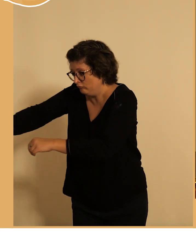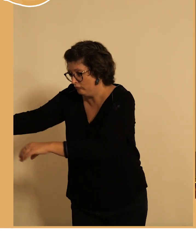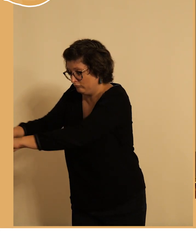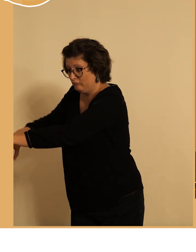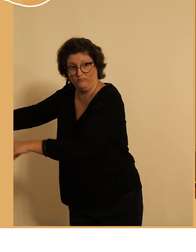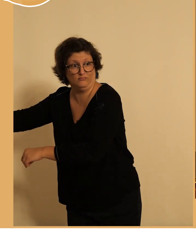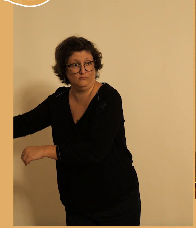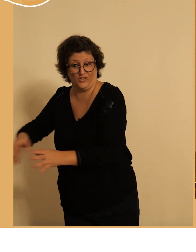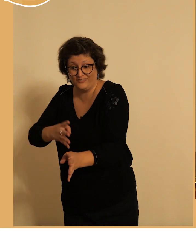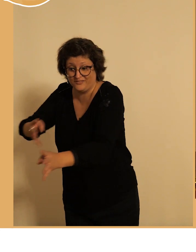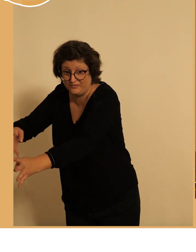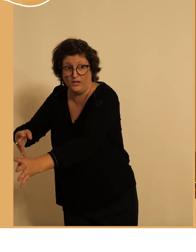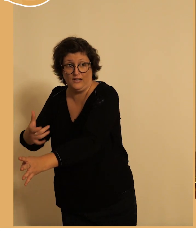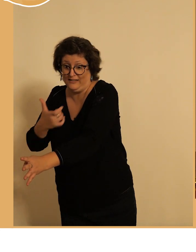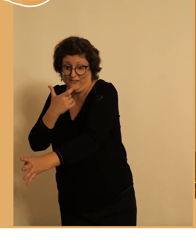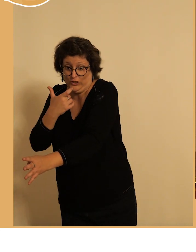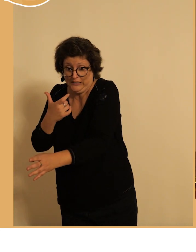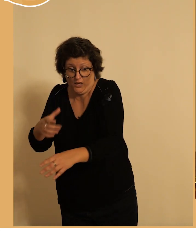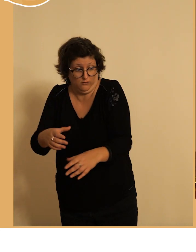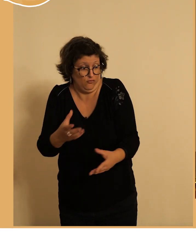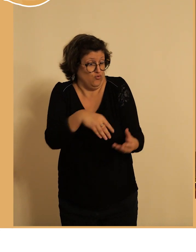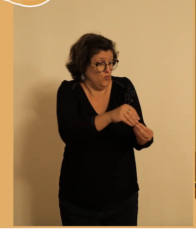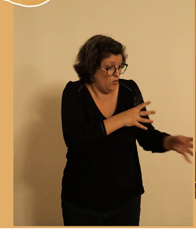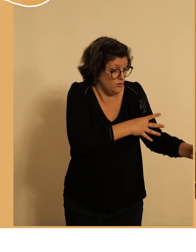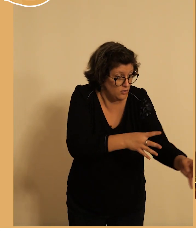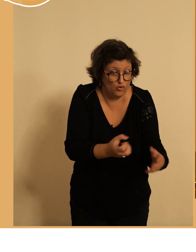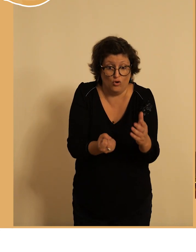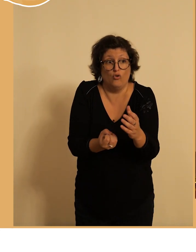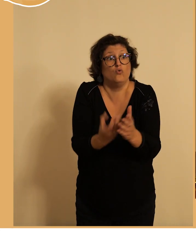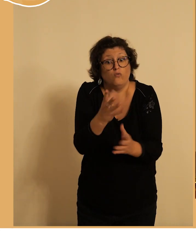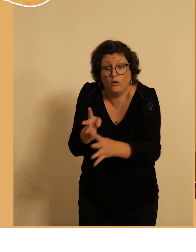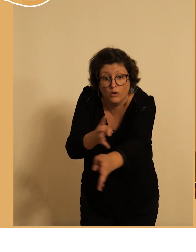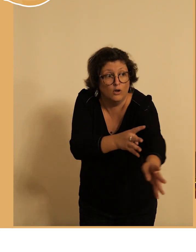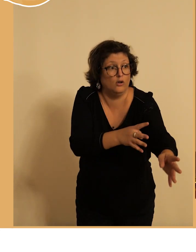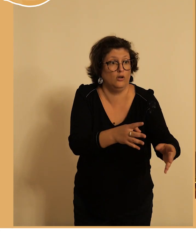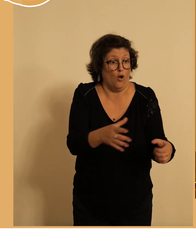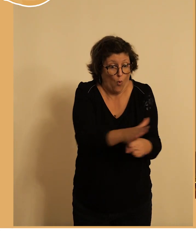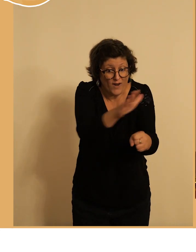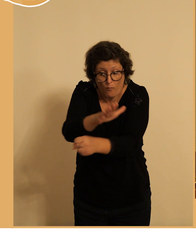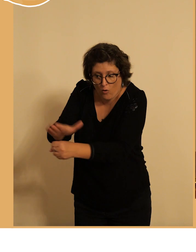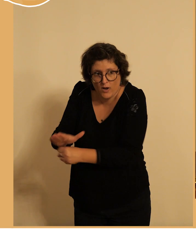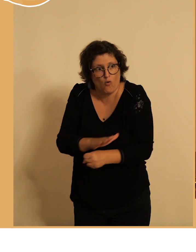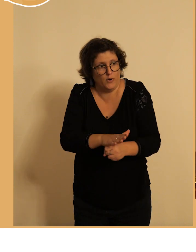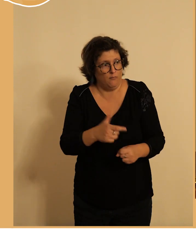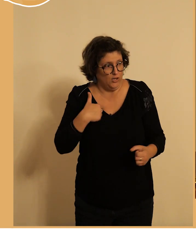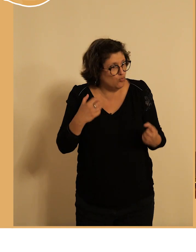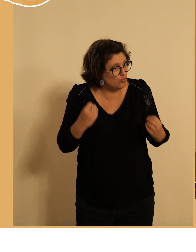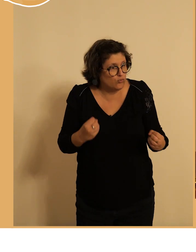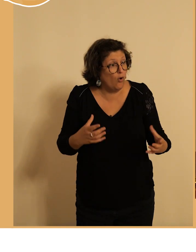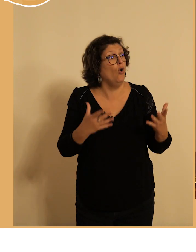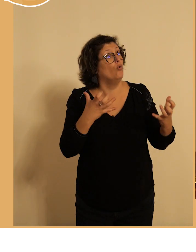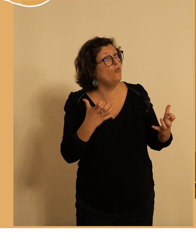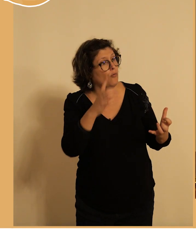-vélo ça veut dire qu'il y beaucoup de cyclistes mais on en met au fur et à mesure vous pouvez nous écrire et s'il y un besoin on en met très on en met très très facilement